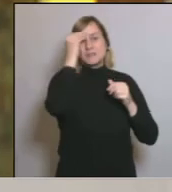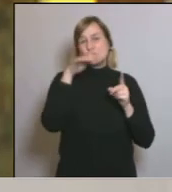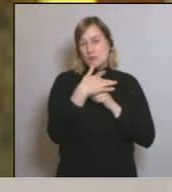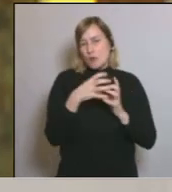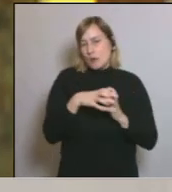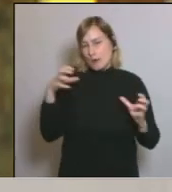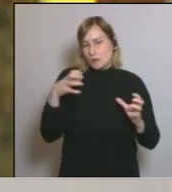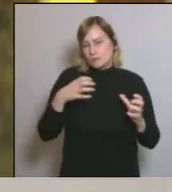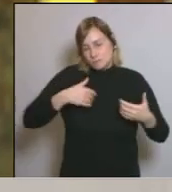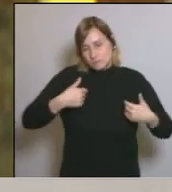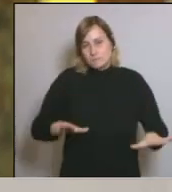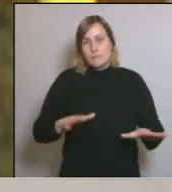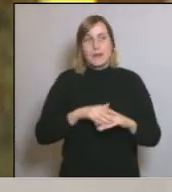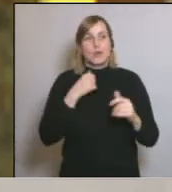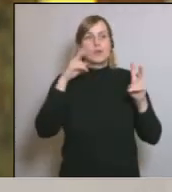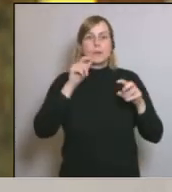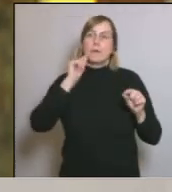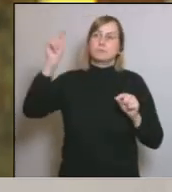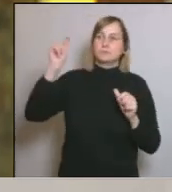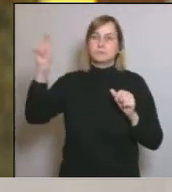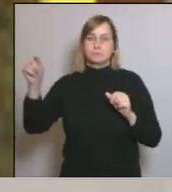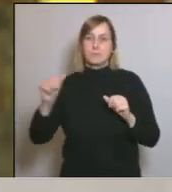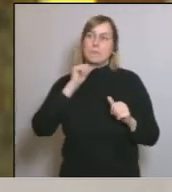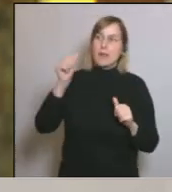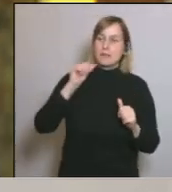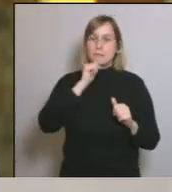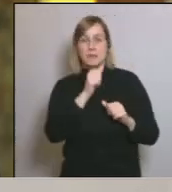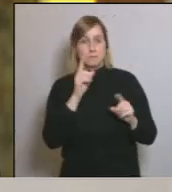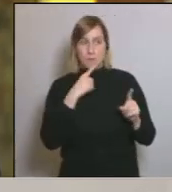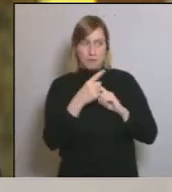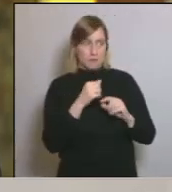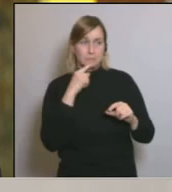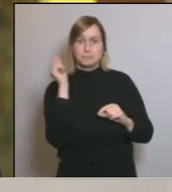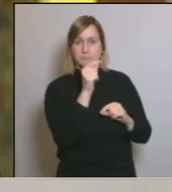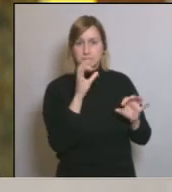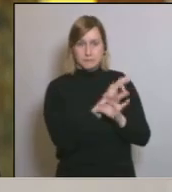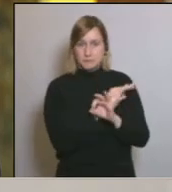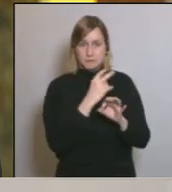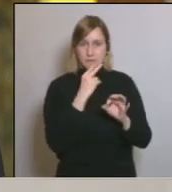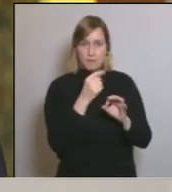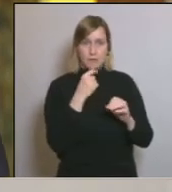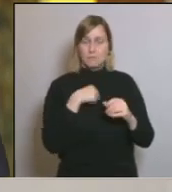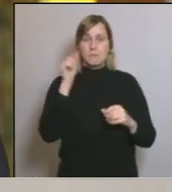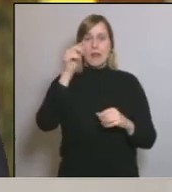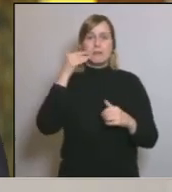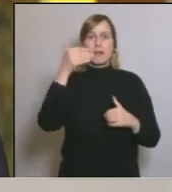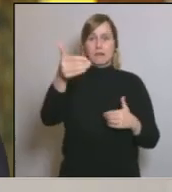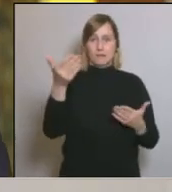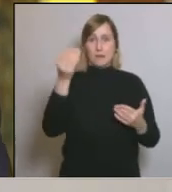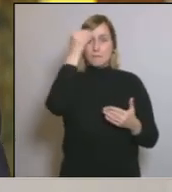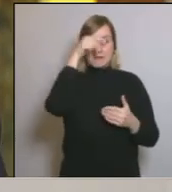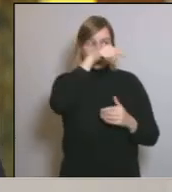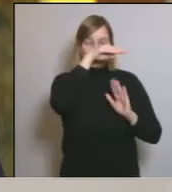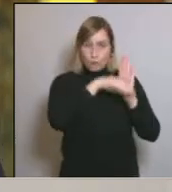perquè això no vagi de retrets. jo insisteixo, cap retret, mirada endavant. Crec que aquestes són les mesures que